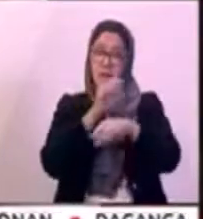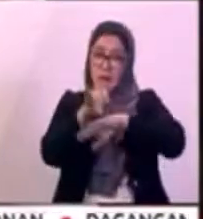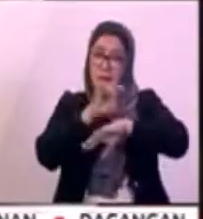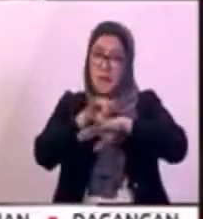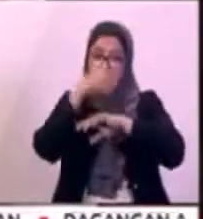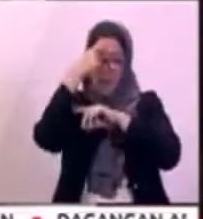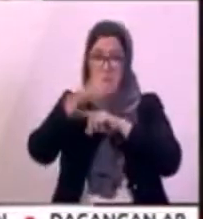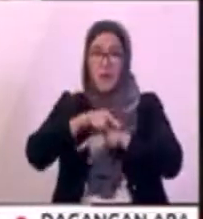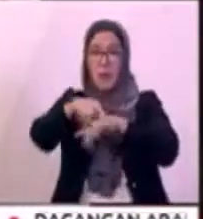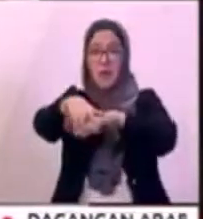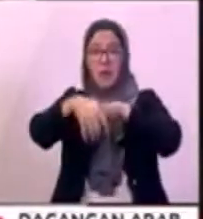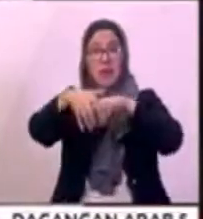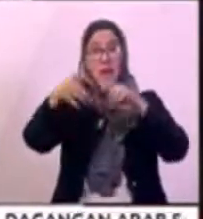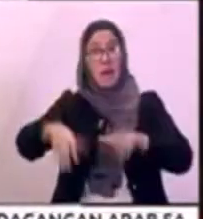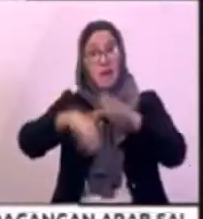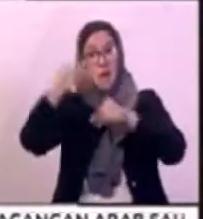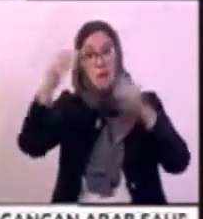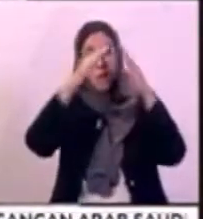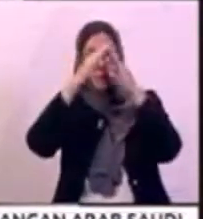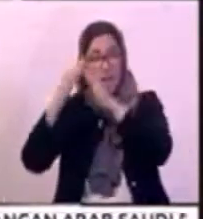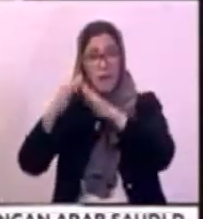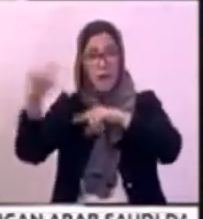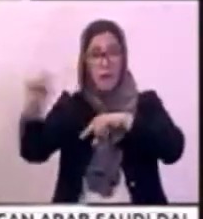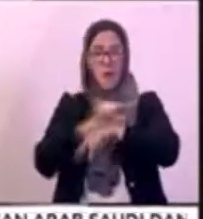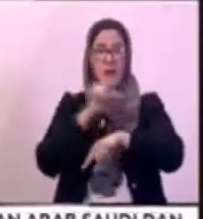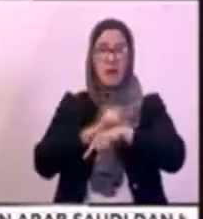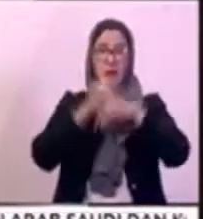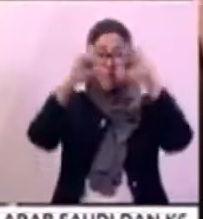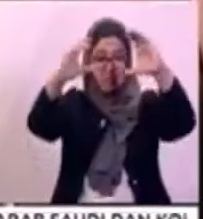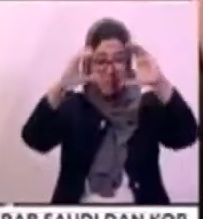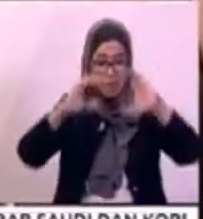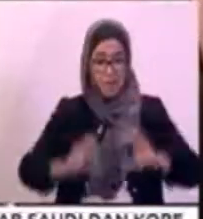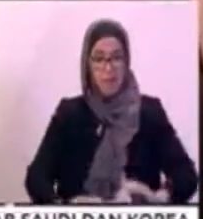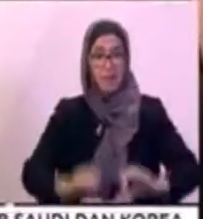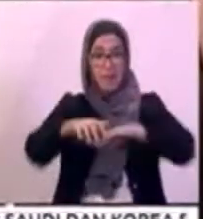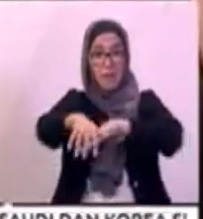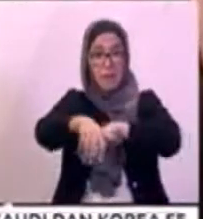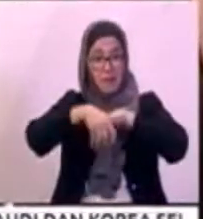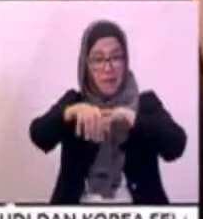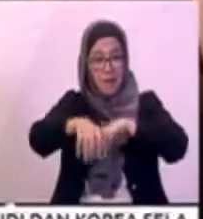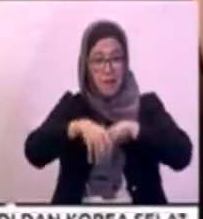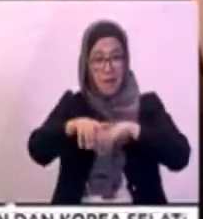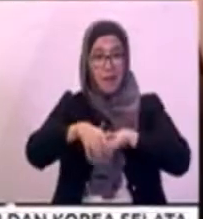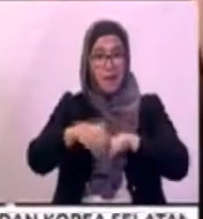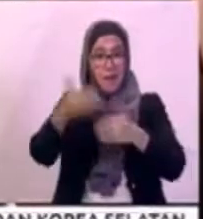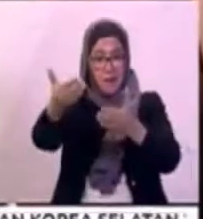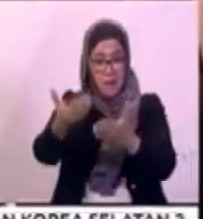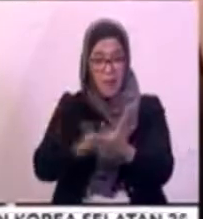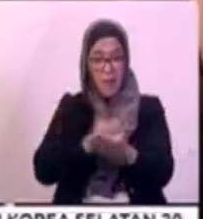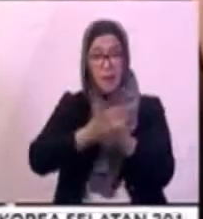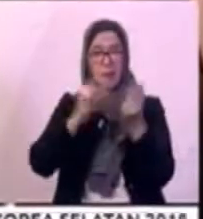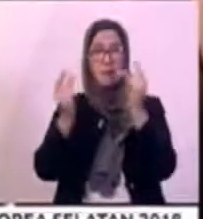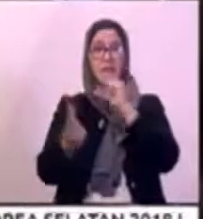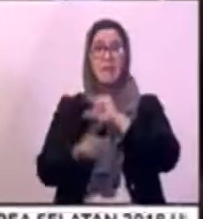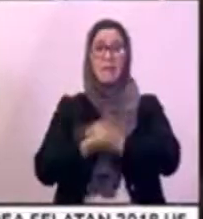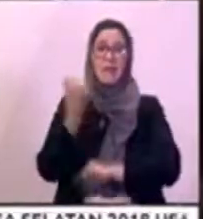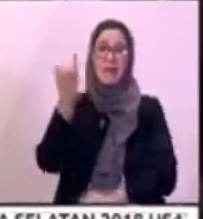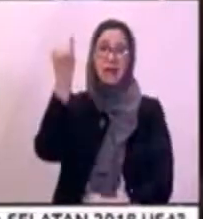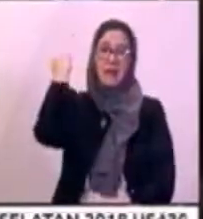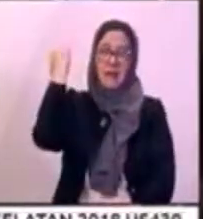pertanian lama kepada kaedah dan jenis pertanian baru dalam meningkatkan hasil pertanian sepanjang tahun.